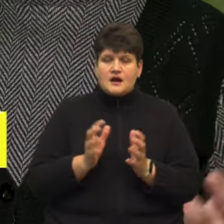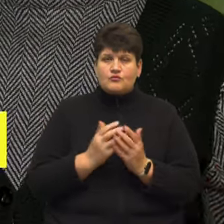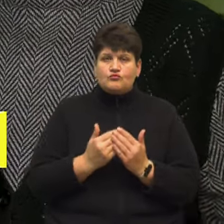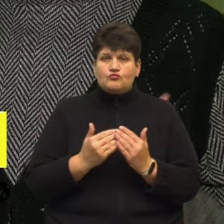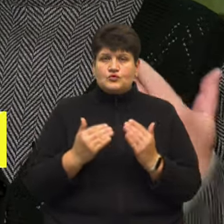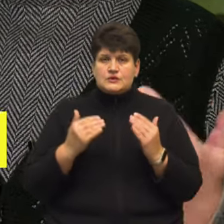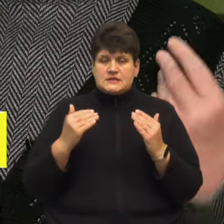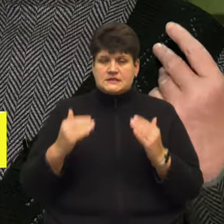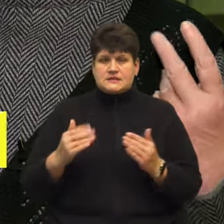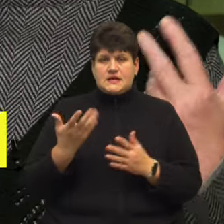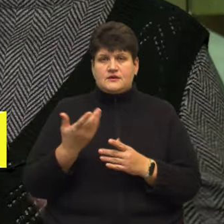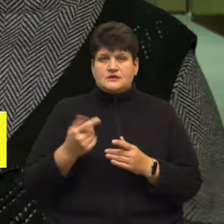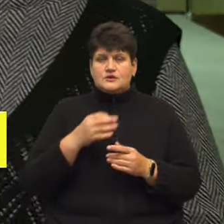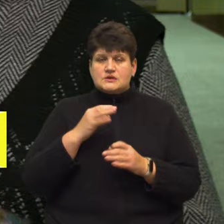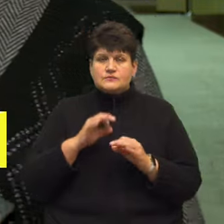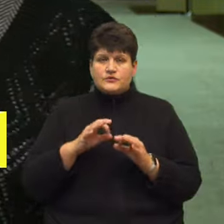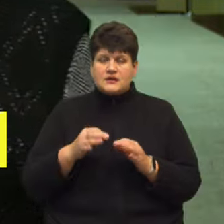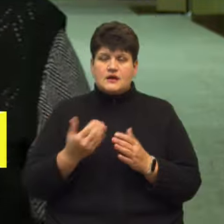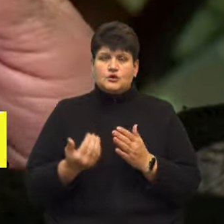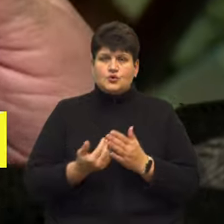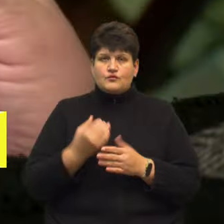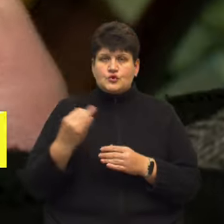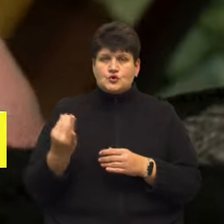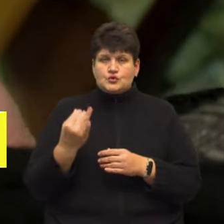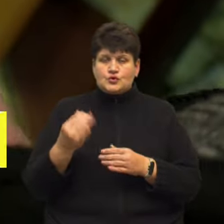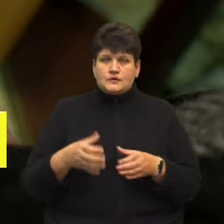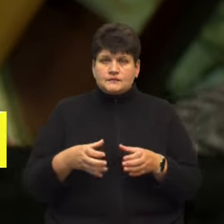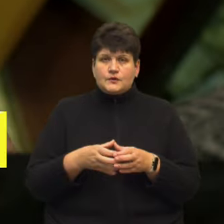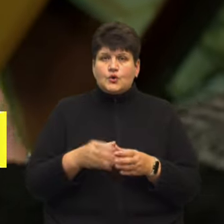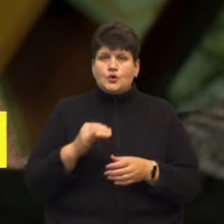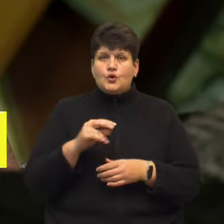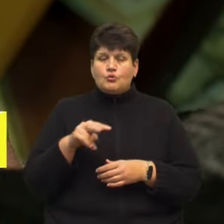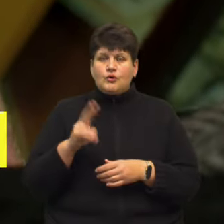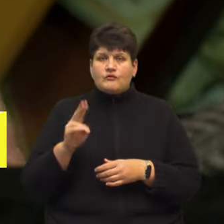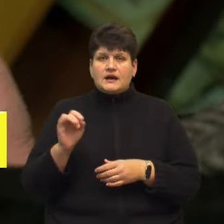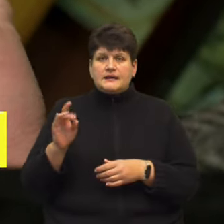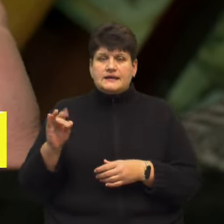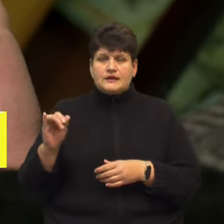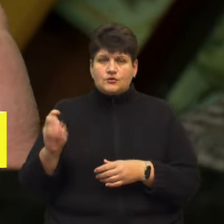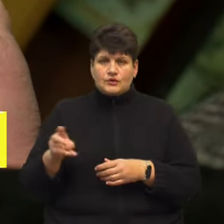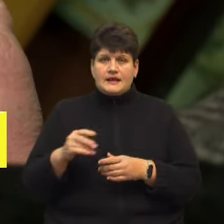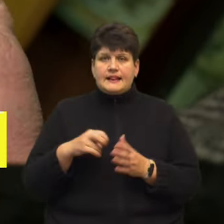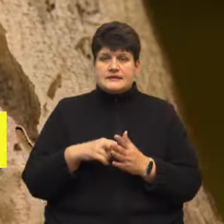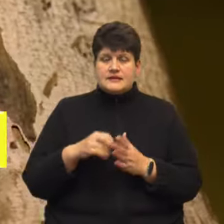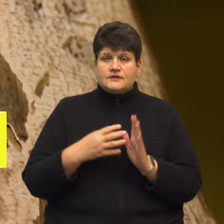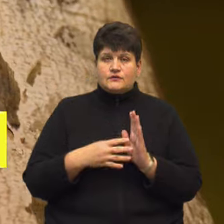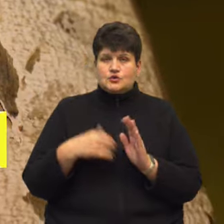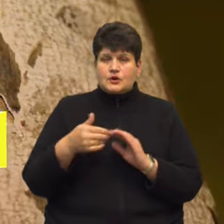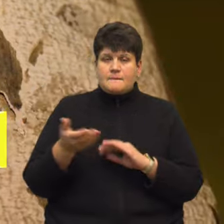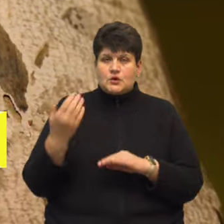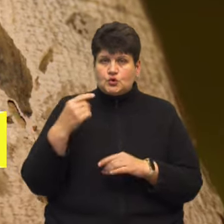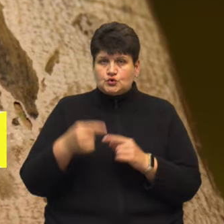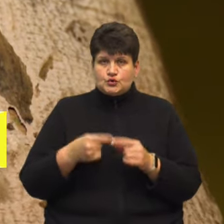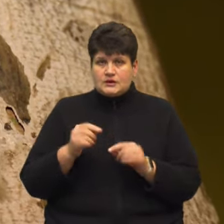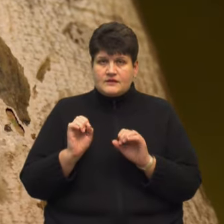сектору нової і новітньої історії Любов Катеренюк. Жінка розповідає, листи у 90-х роках минулого століття передала в